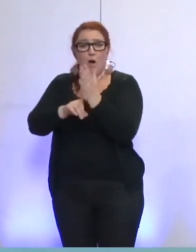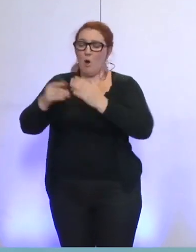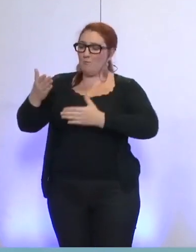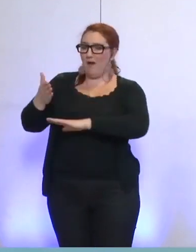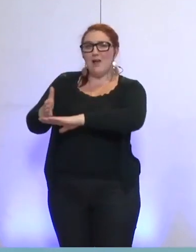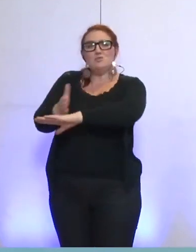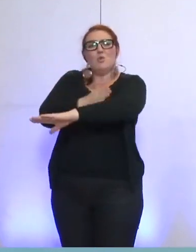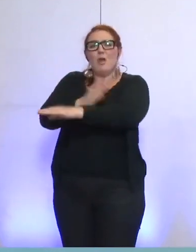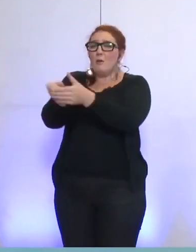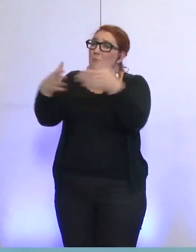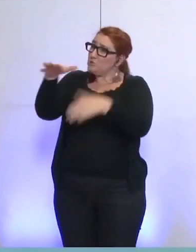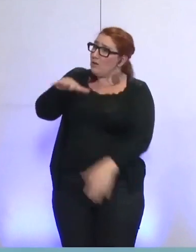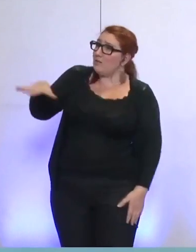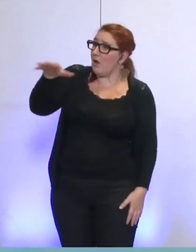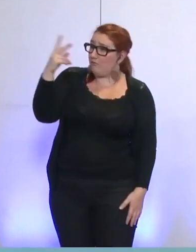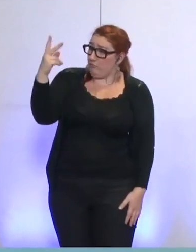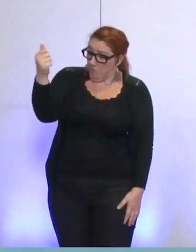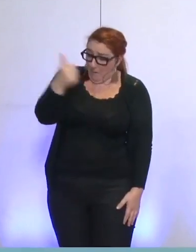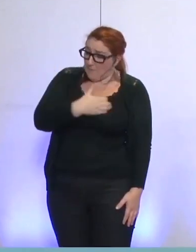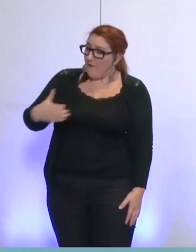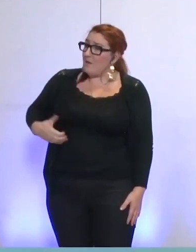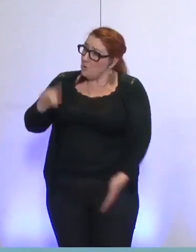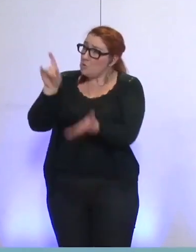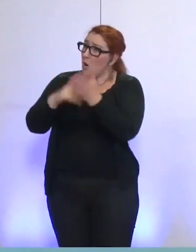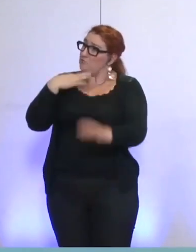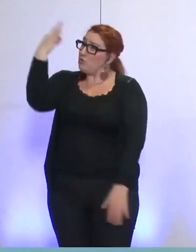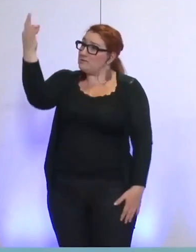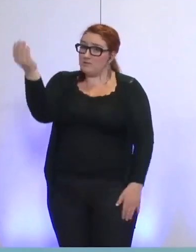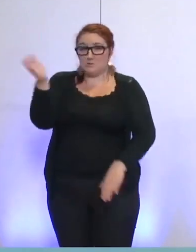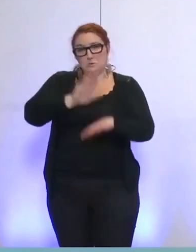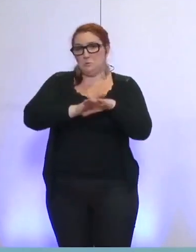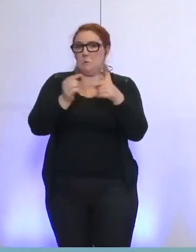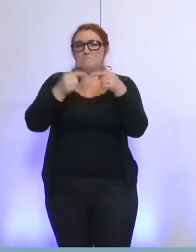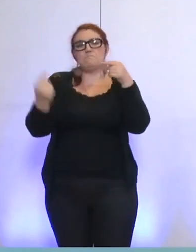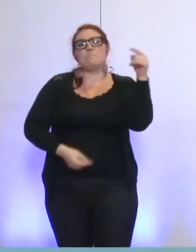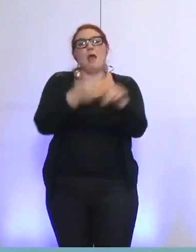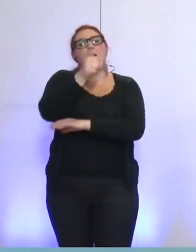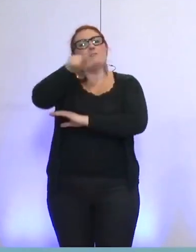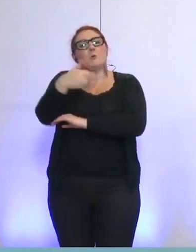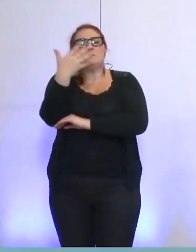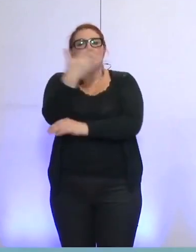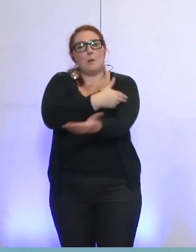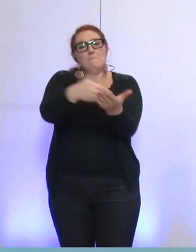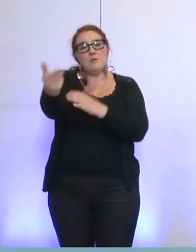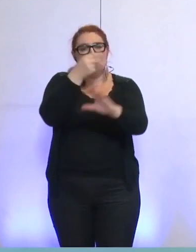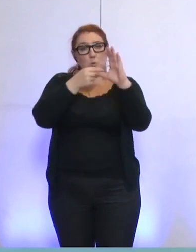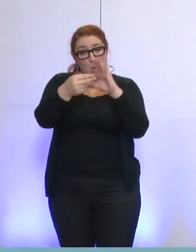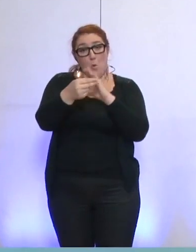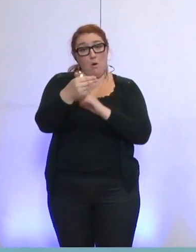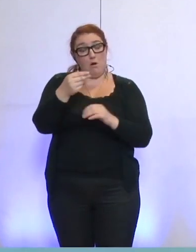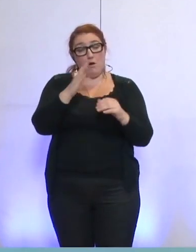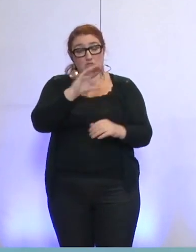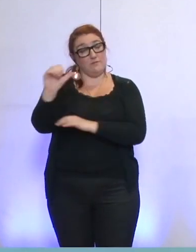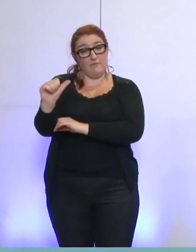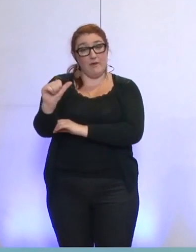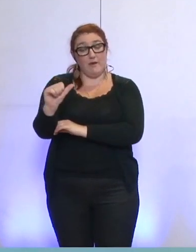qu'actionnaire majoritaire, aura pour conséquence environ 1,5 million d'euros de chiffre d'affaires en moins pour GEG, 25 emplois